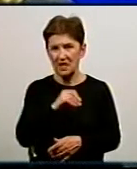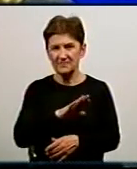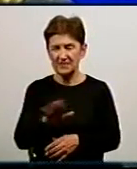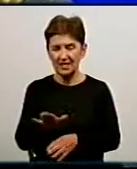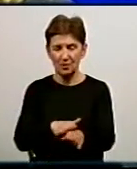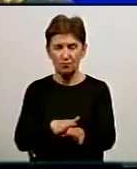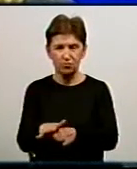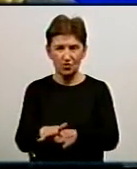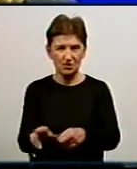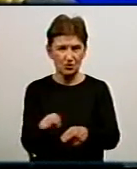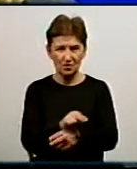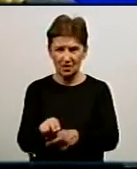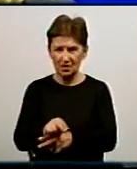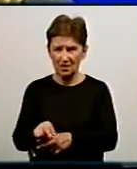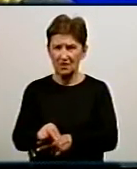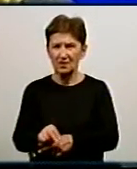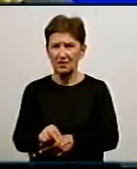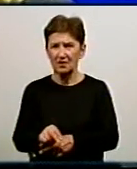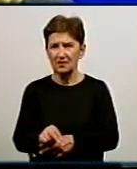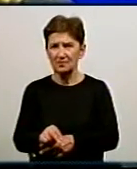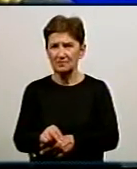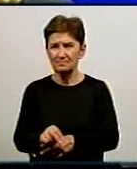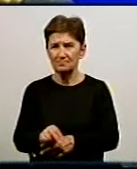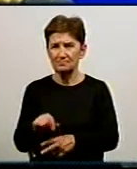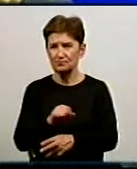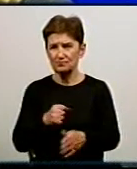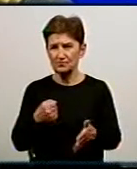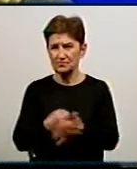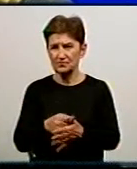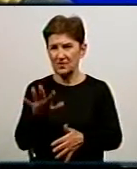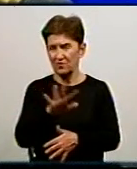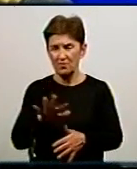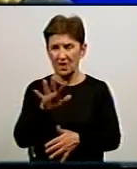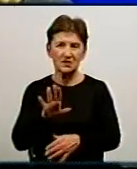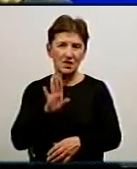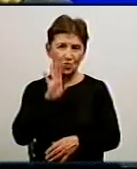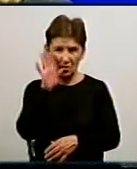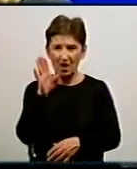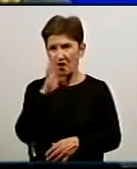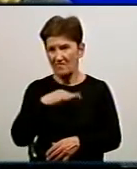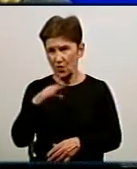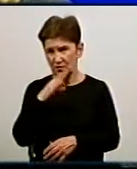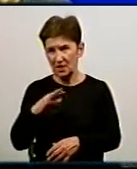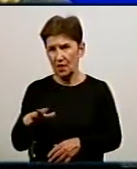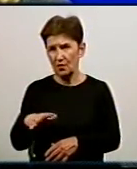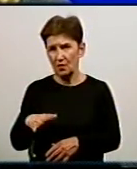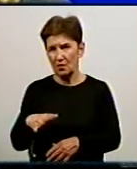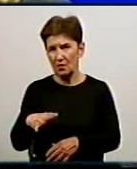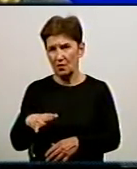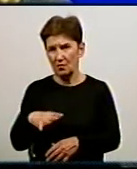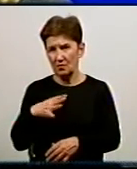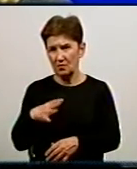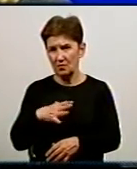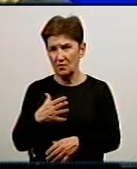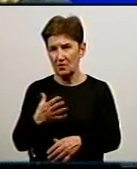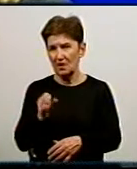заповнити цей дробопровод, запустити його роботу, і вже о 5-й годині ранку вода була всіх мешканців. Тобто, раніше